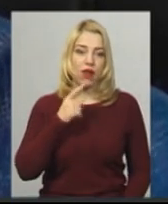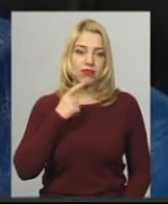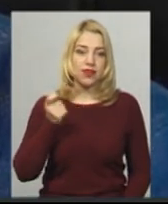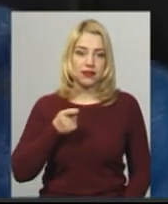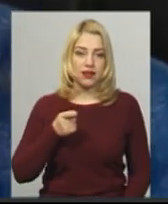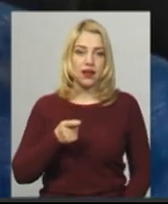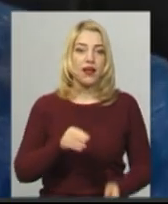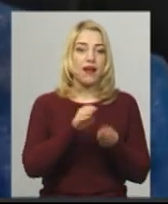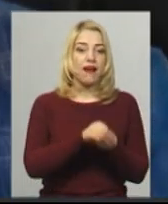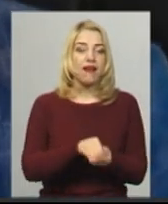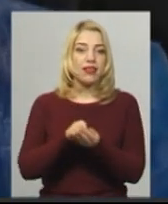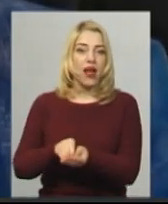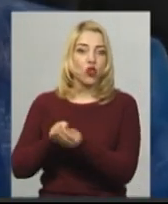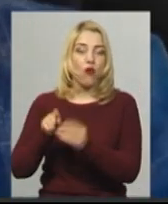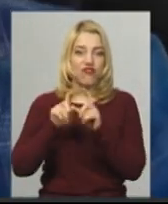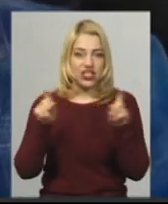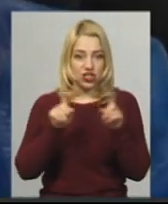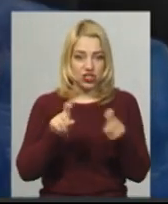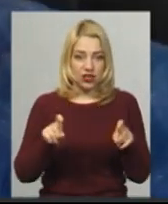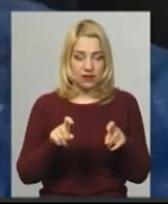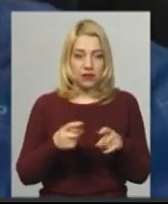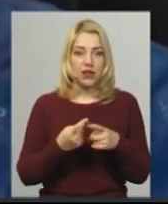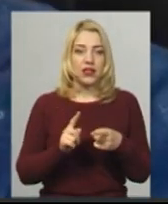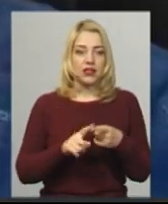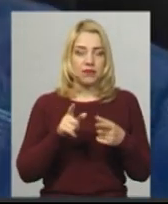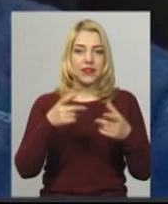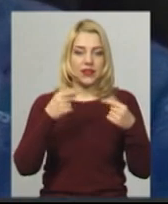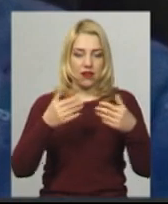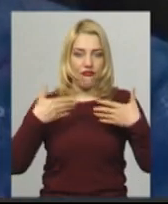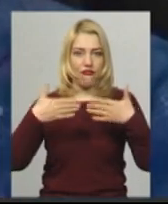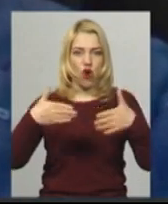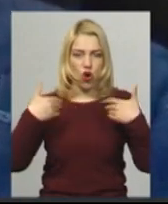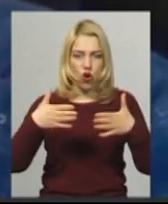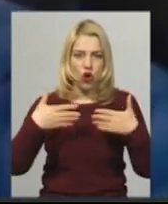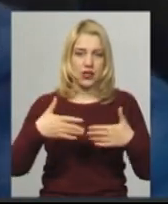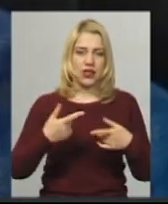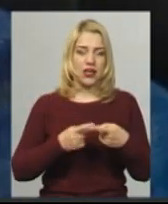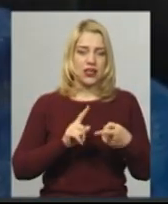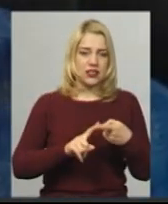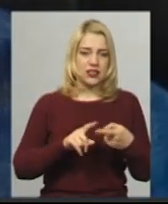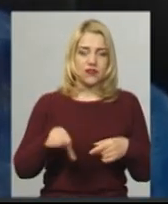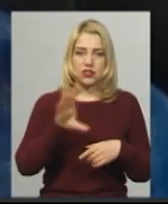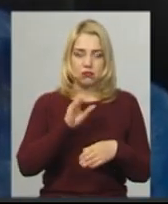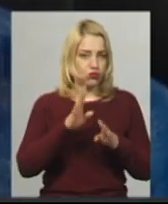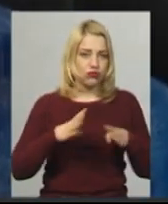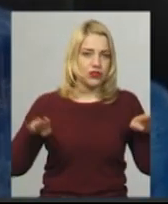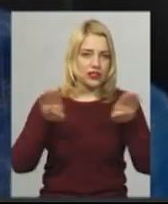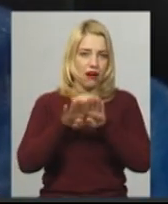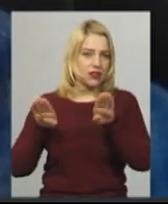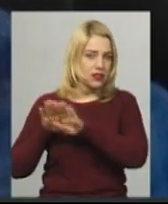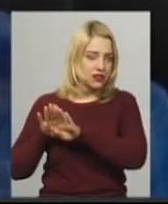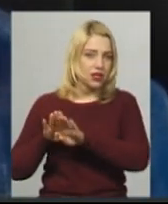Кладовища там, де це можливо зробити. Ворота, тіртки, будь-який інший доступ будуть закриті.